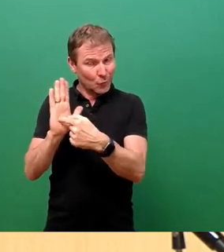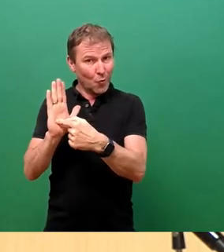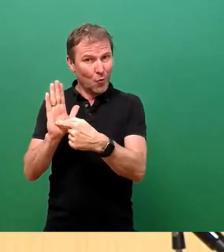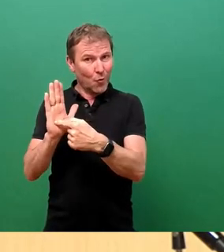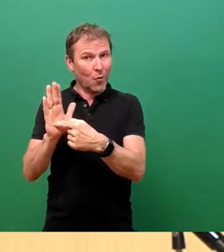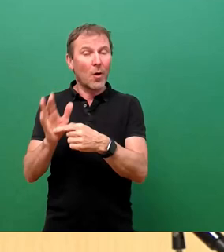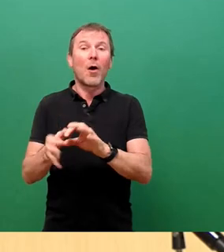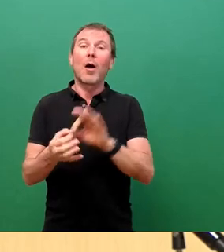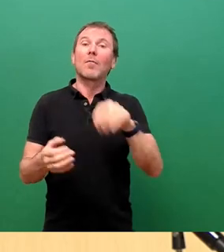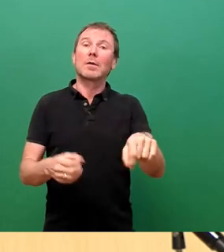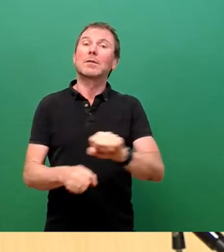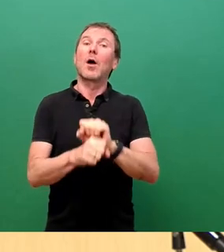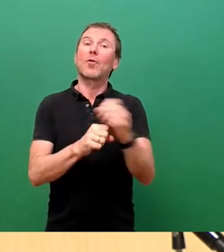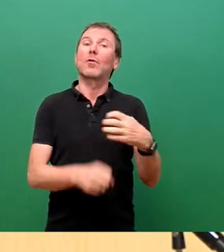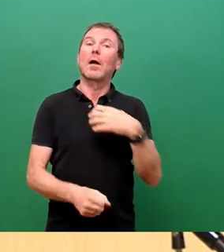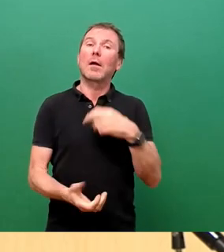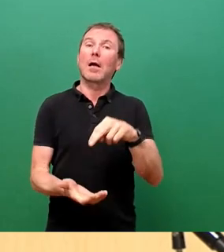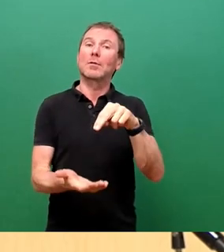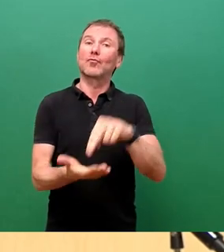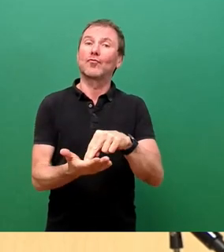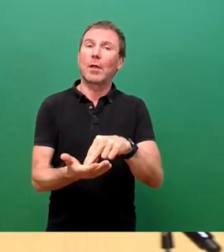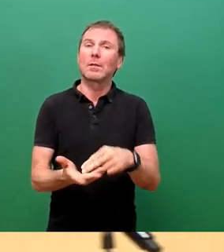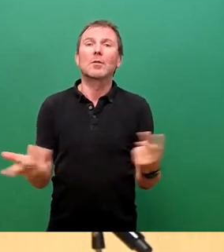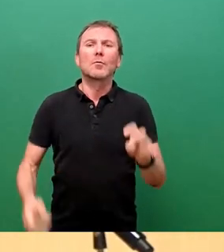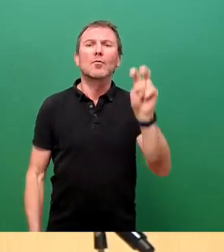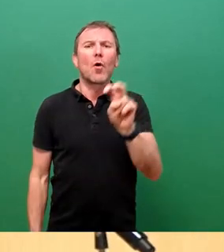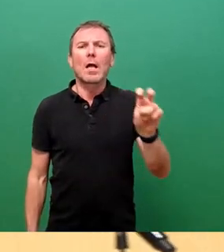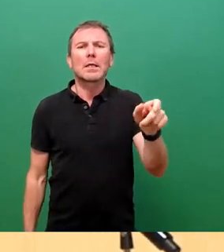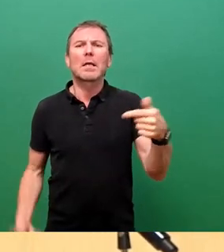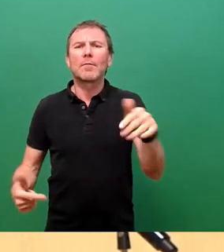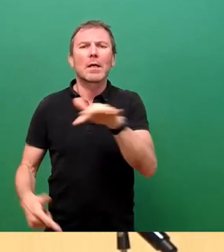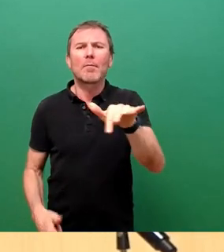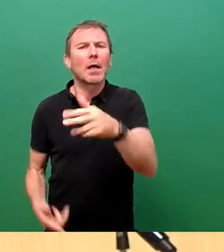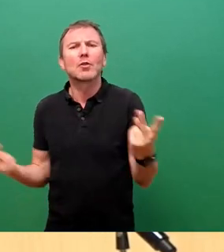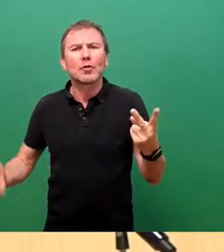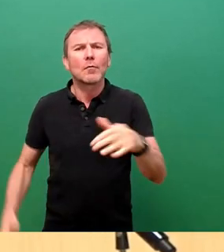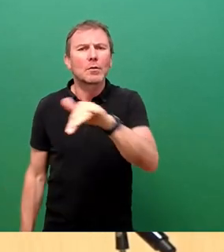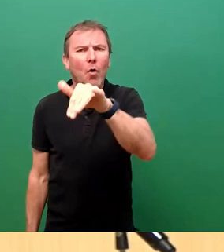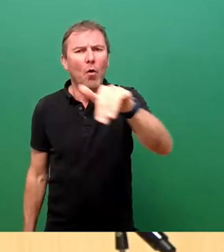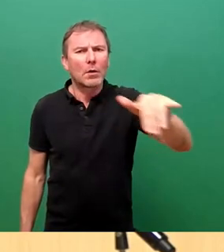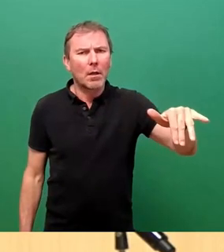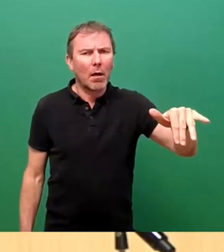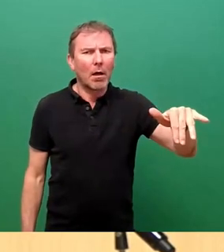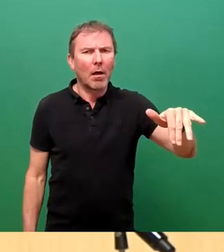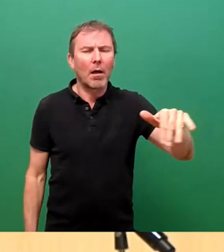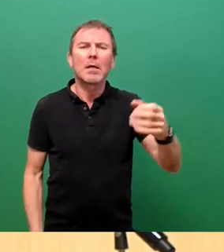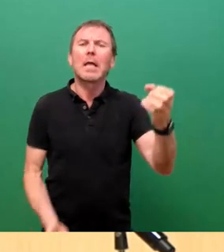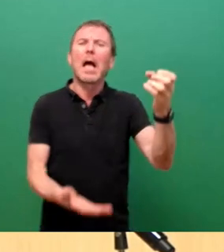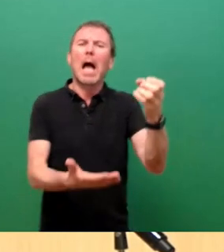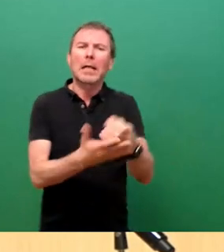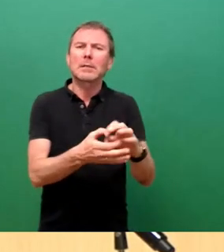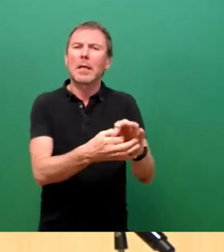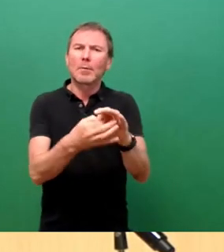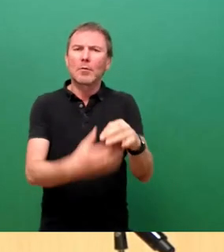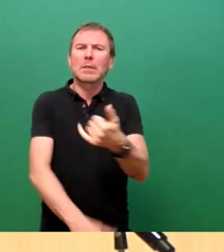vom aktuellen Corona-Krankenstand, den es halt auch im Klinik- und Pflegebereich gibt, im Personal, die einrichtungsbezogene Impfpflicht bislang nur